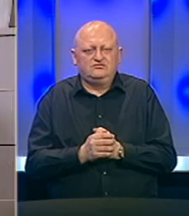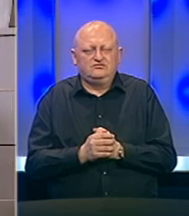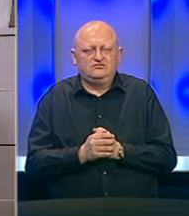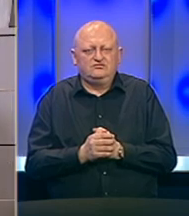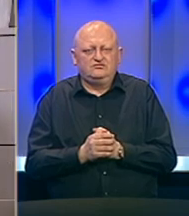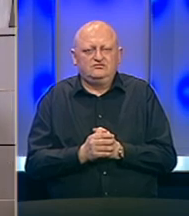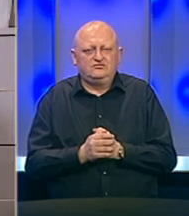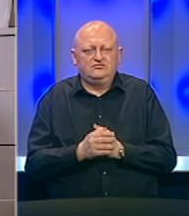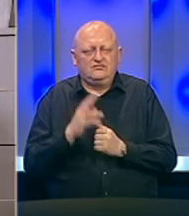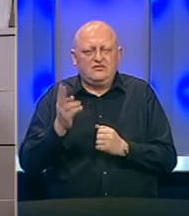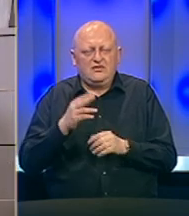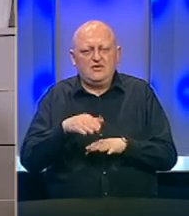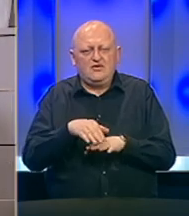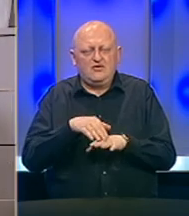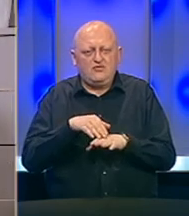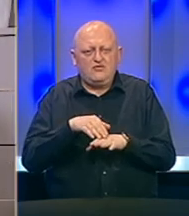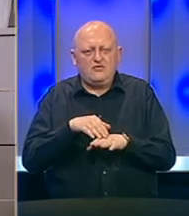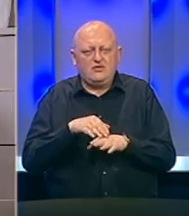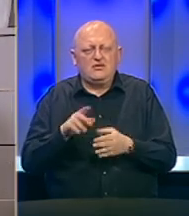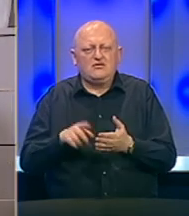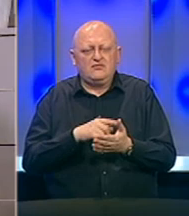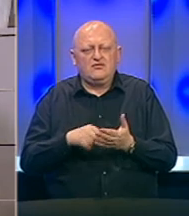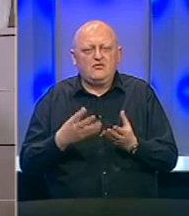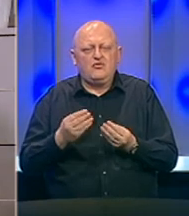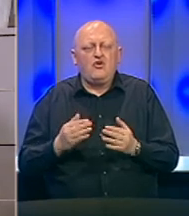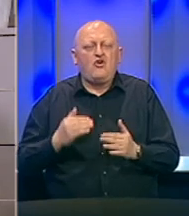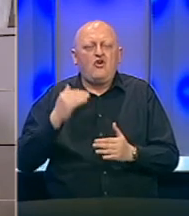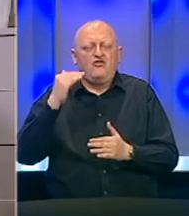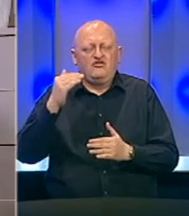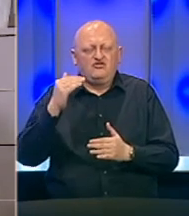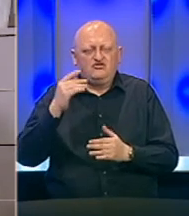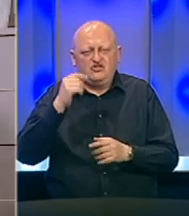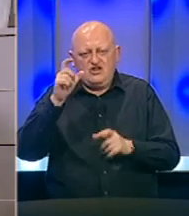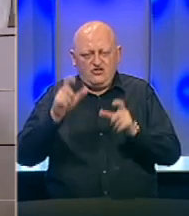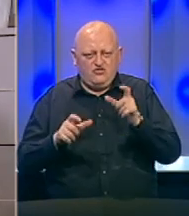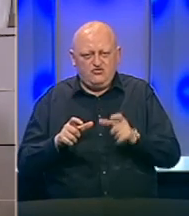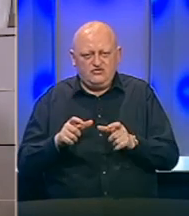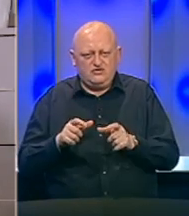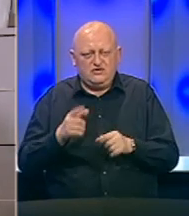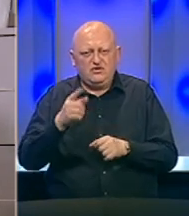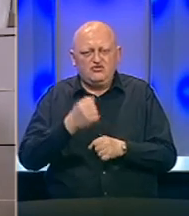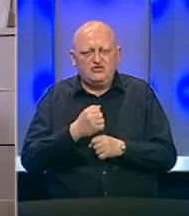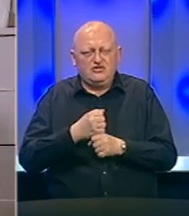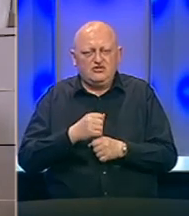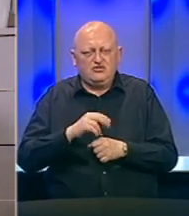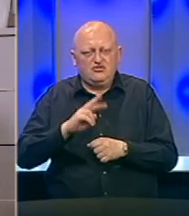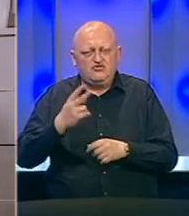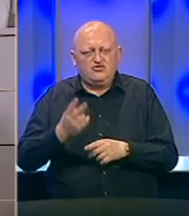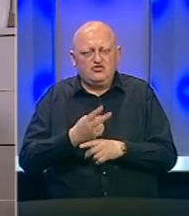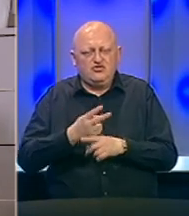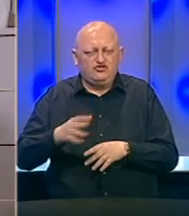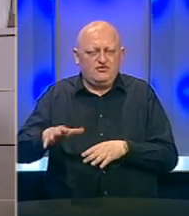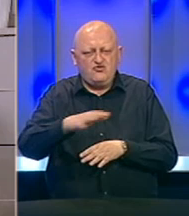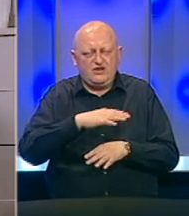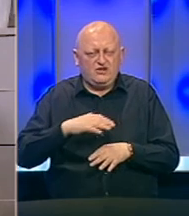Slovenija već od početka je testirala puno više ljudi nego su to radile preostale zemlje u